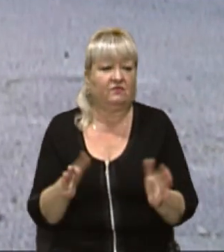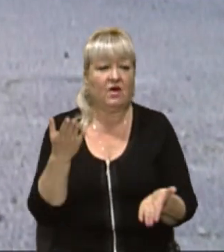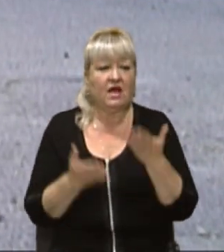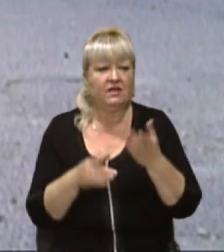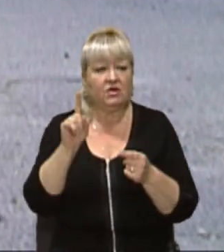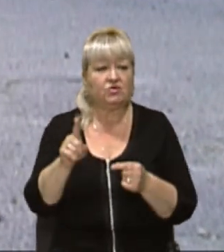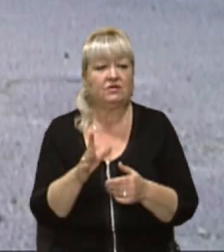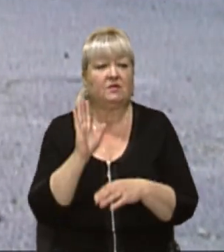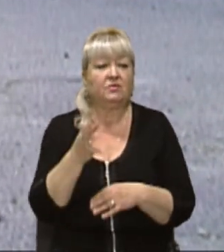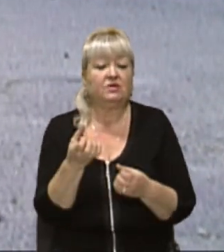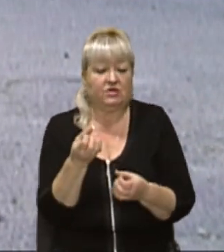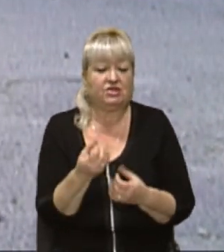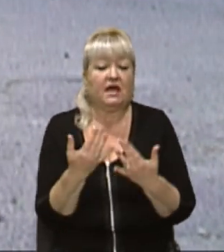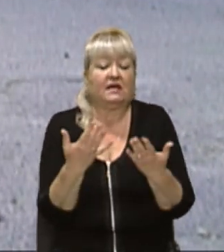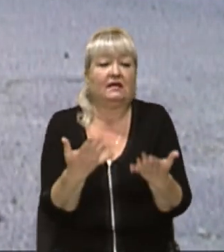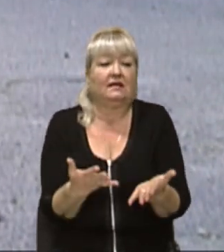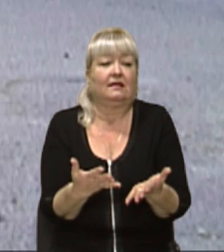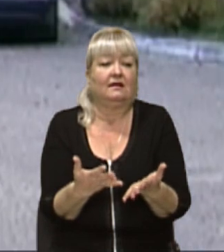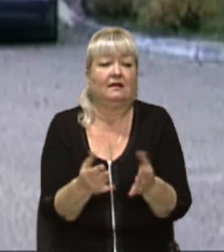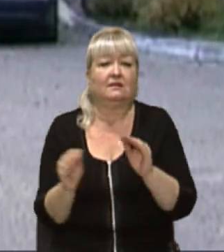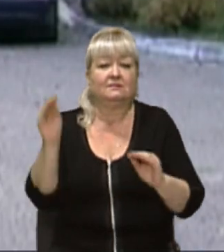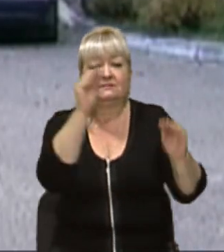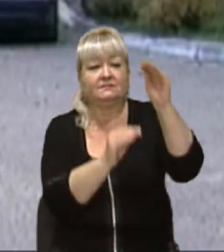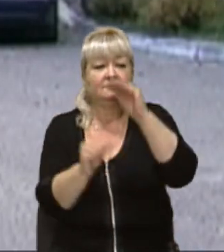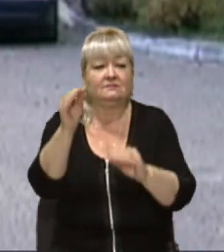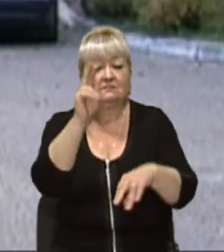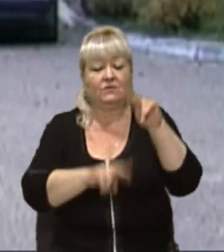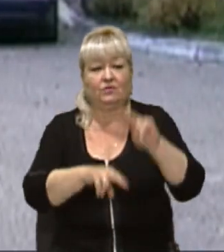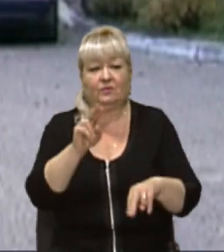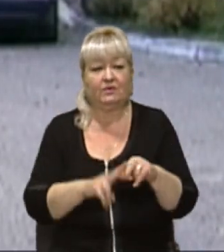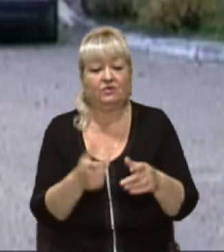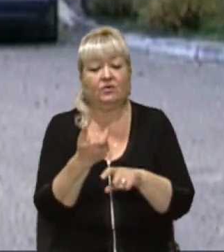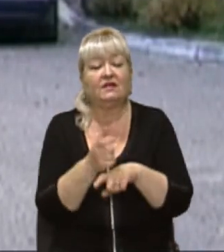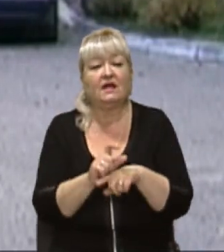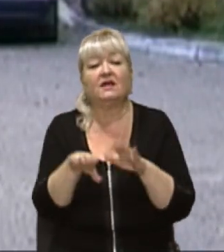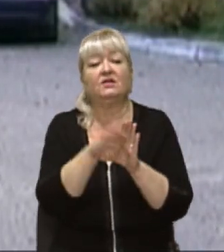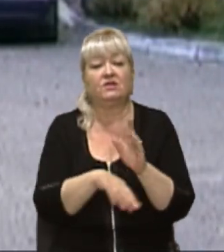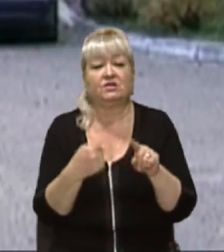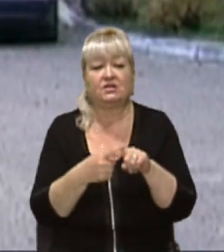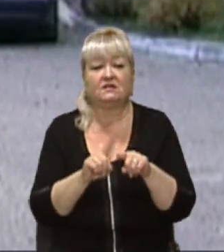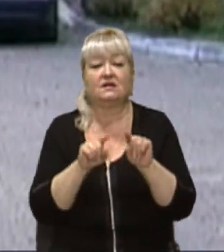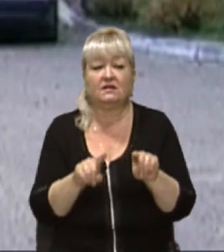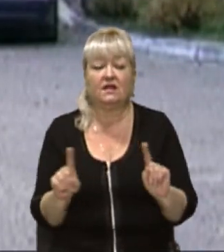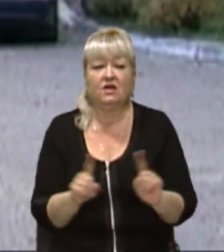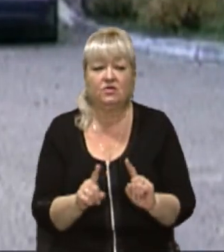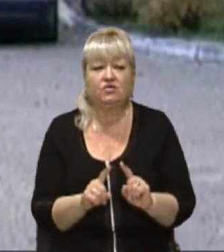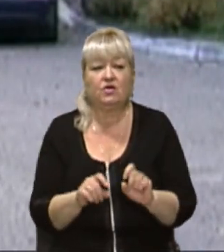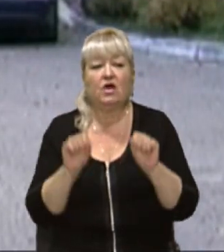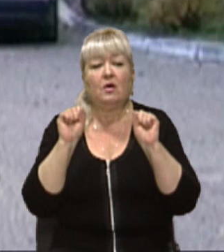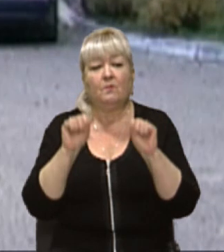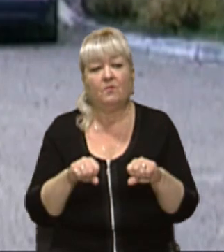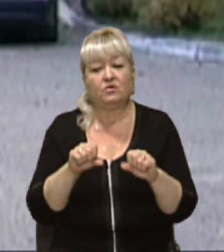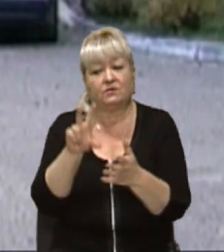з'являться, там ще кілька бань добудують. Найгірше – це те, що на це можуть